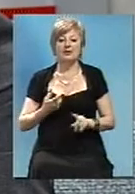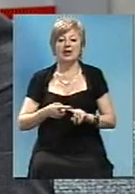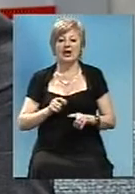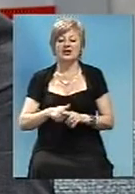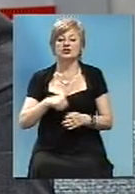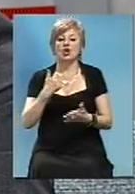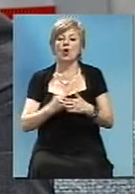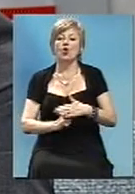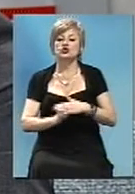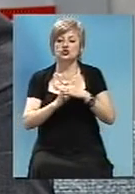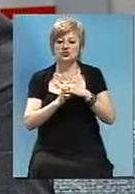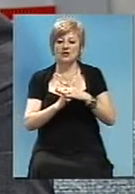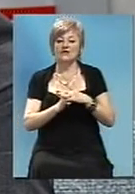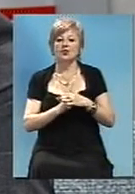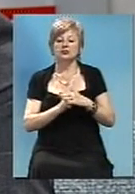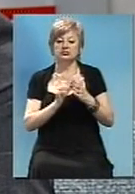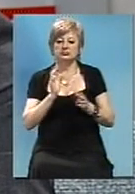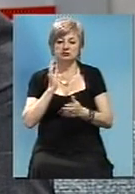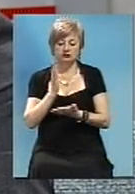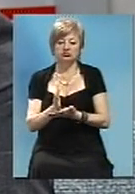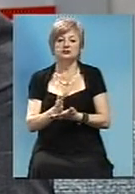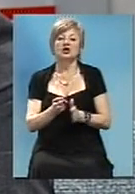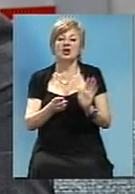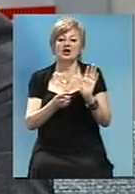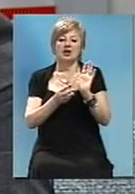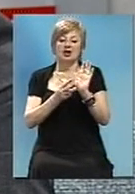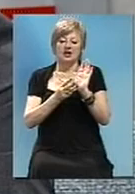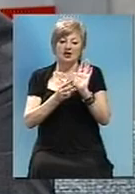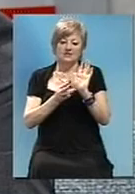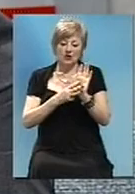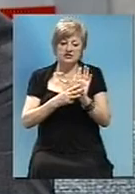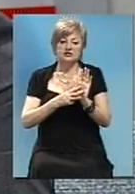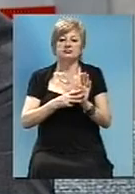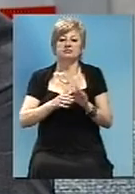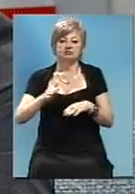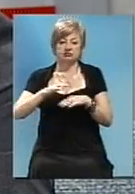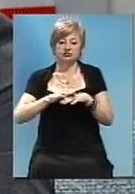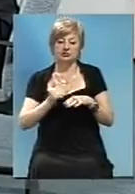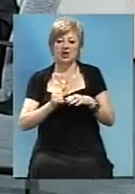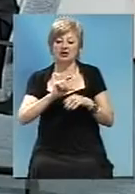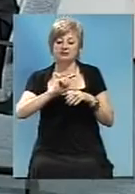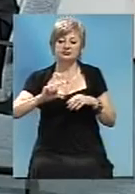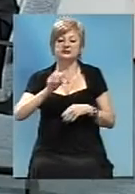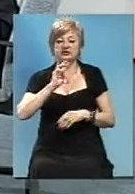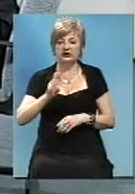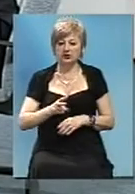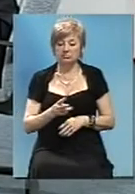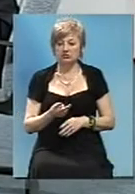на 8 років гарантия, а верхні слої на 3 роки. Согласно норм,